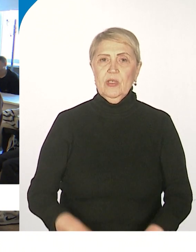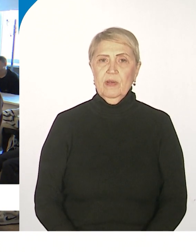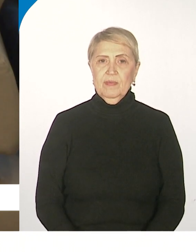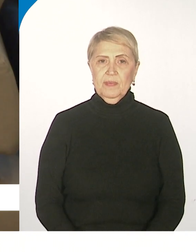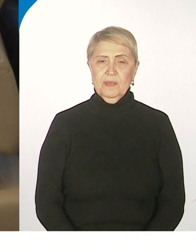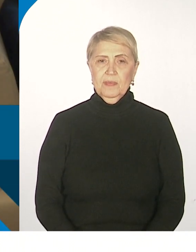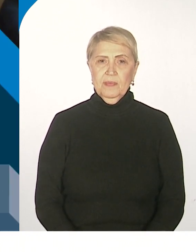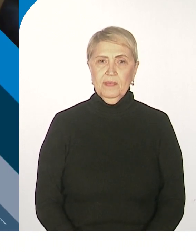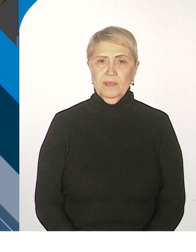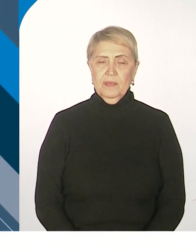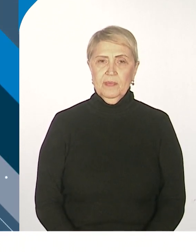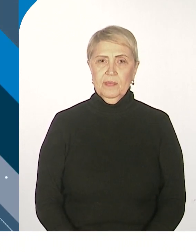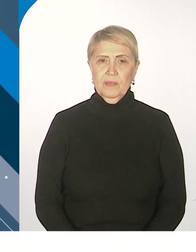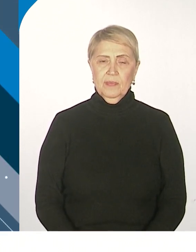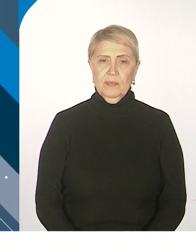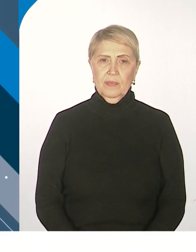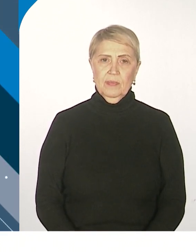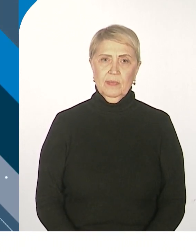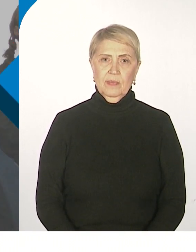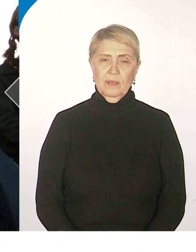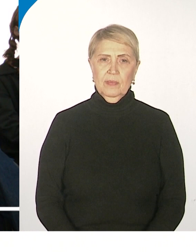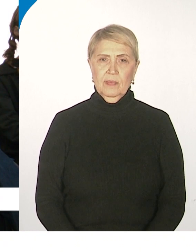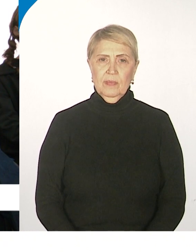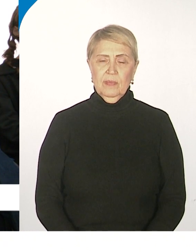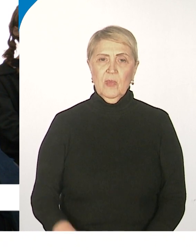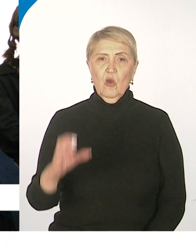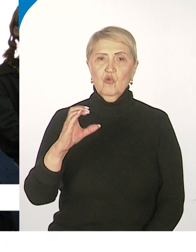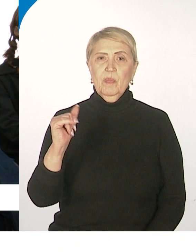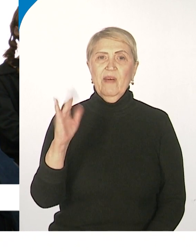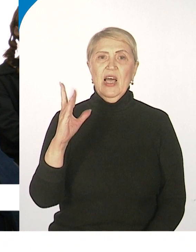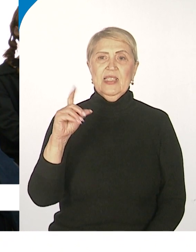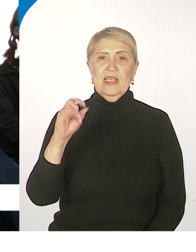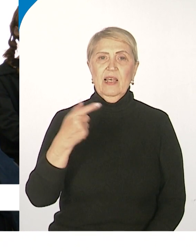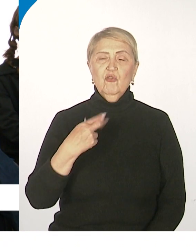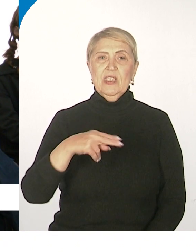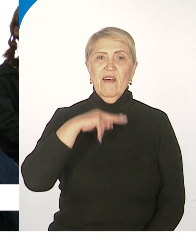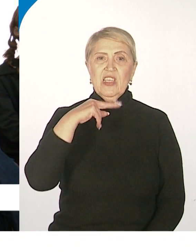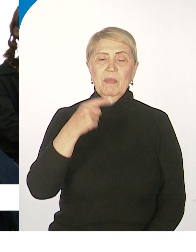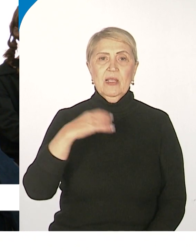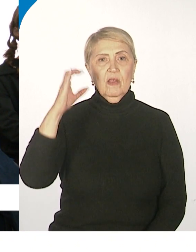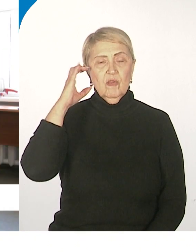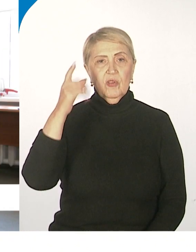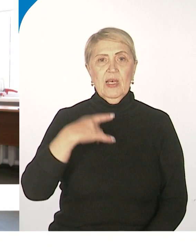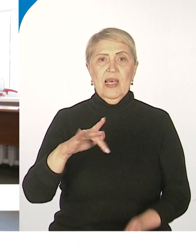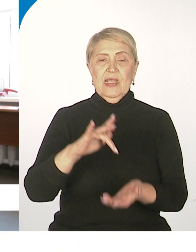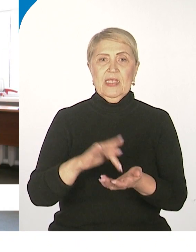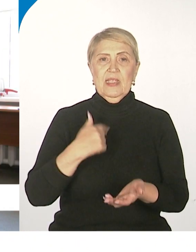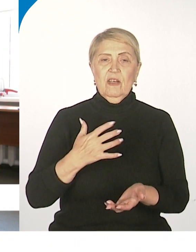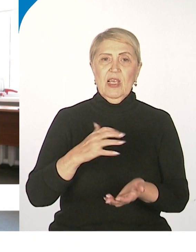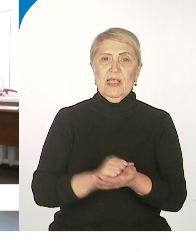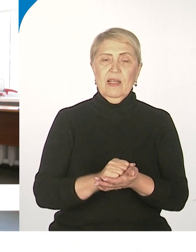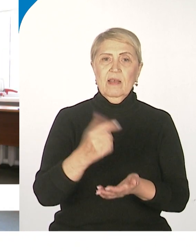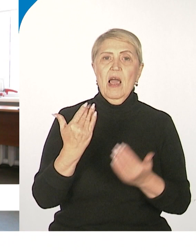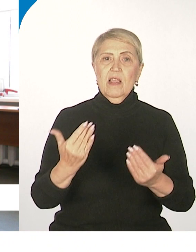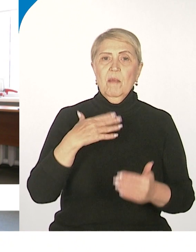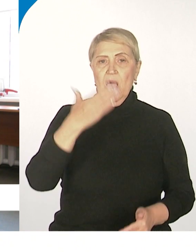Степан Крокус. Смотри Хабаровск. Софья Васильева внимательно слушает директора Центра занятости населения. Этим летом девушка